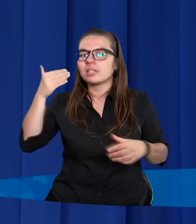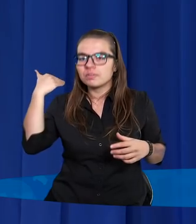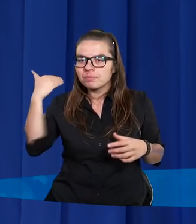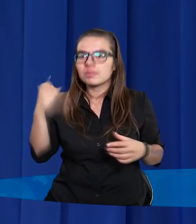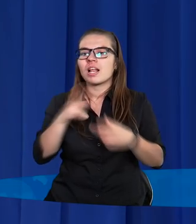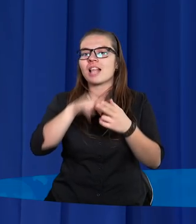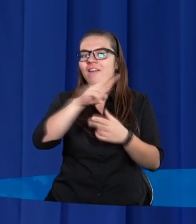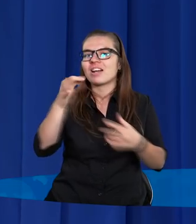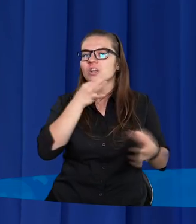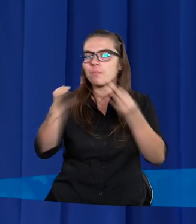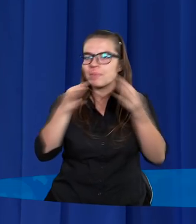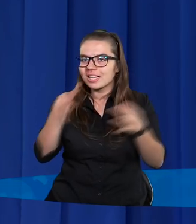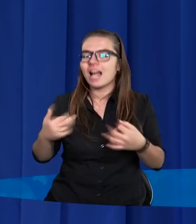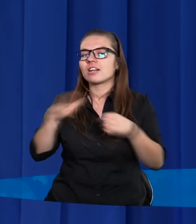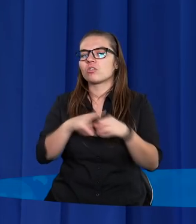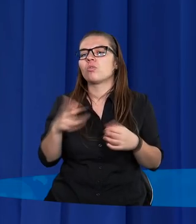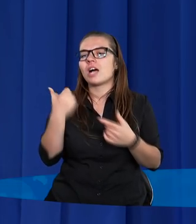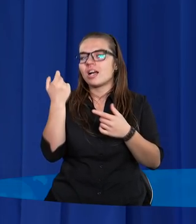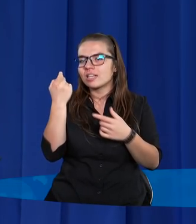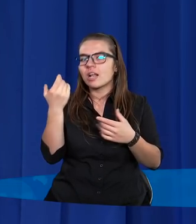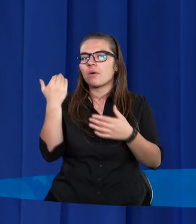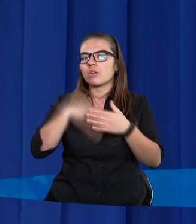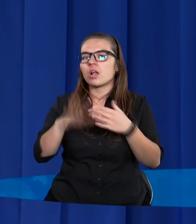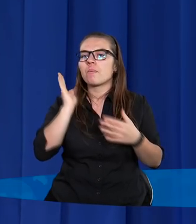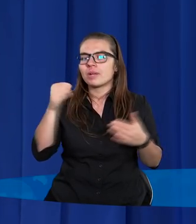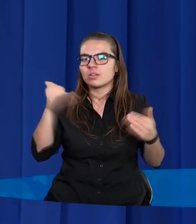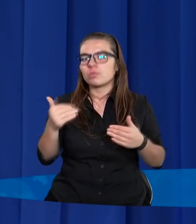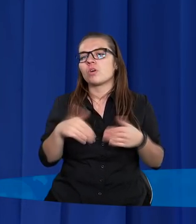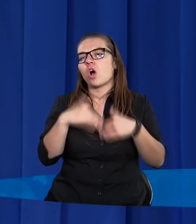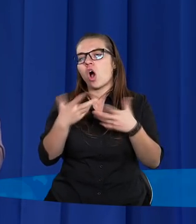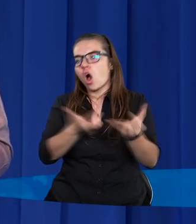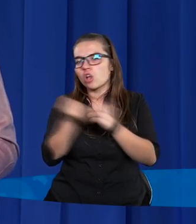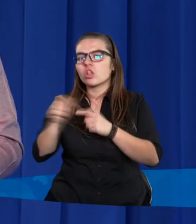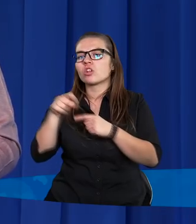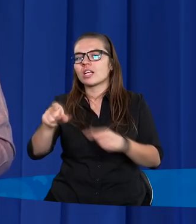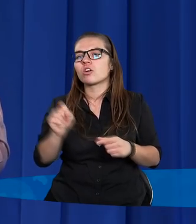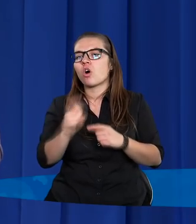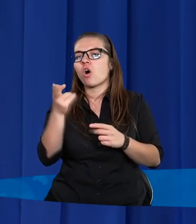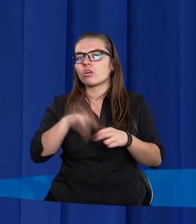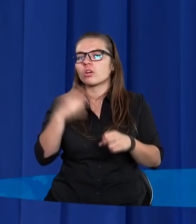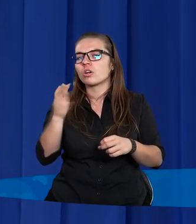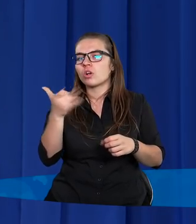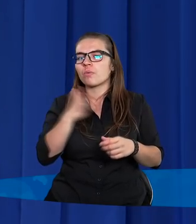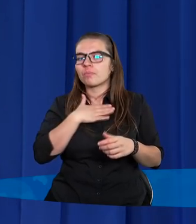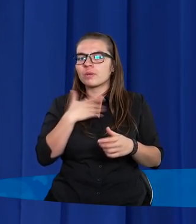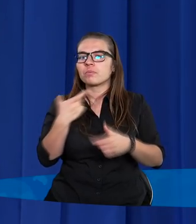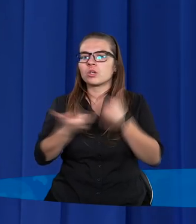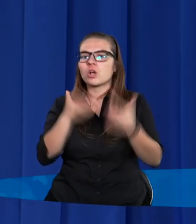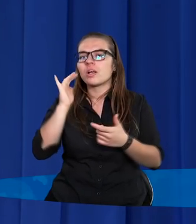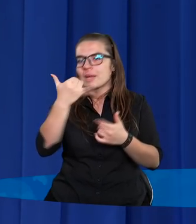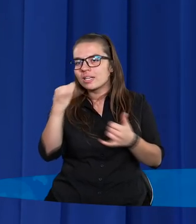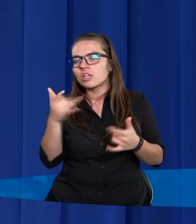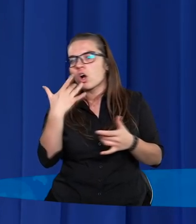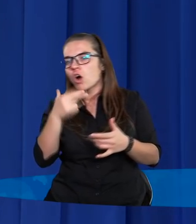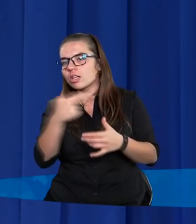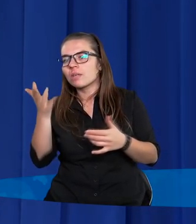odpowiedzieć na Wasze pytania, które chcielibyśmy, żeby mogły odnosić się do tego, o czym mówiliśmy. Ale jeżeli macie inne, jakieś gorące tematy,